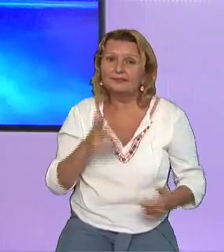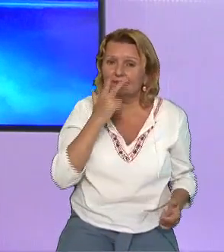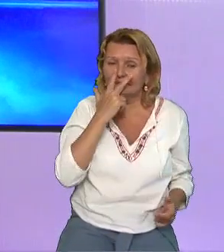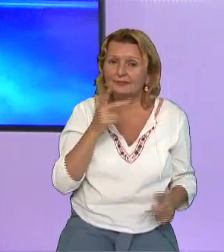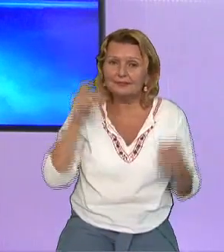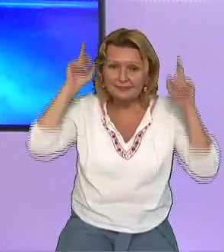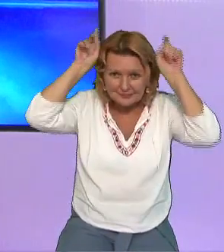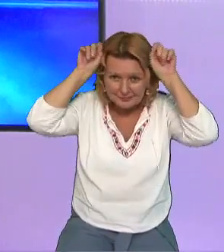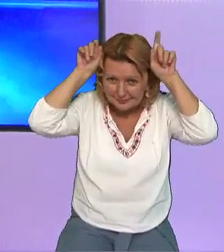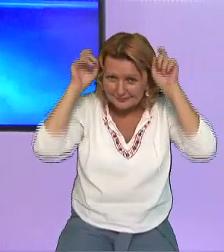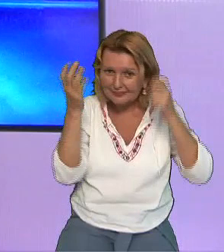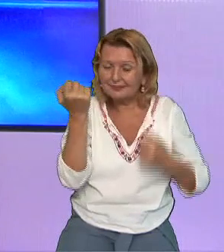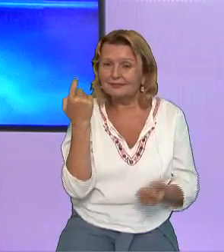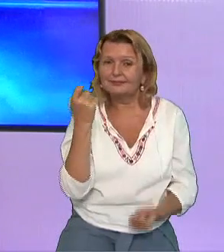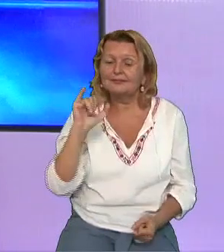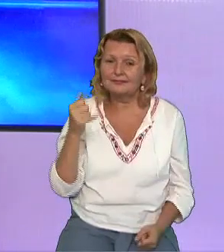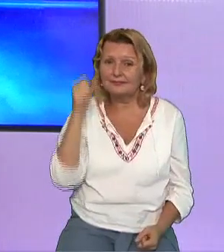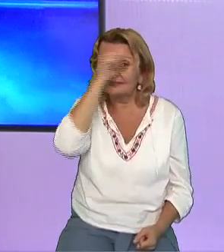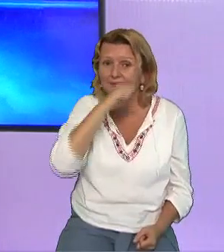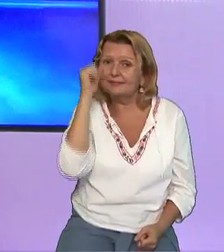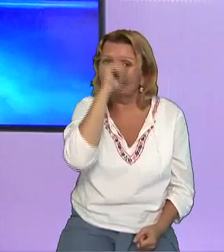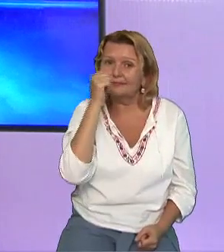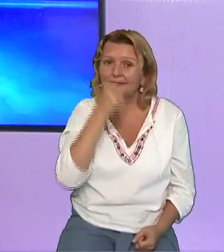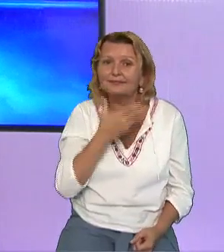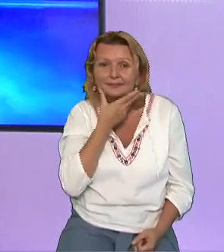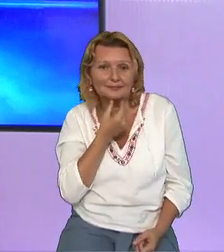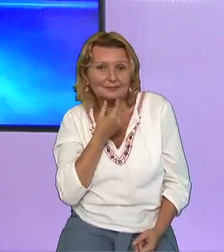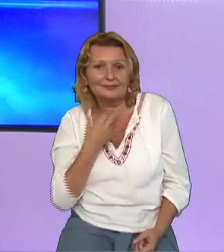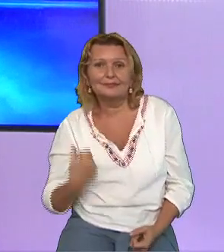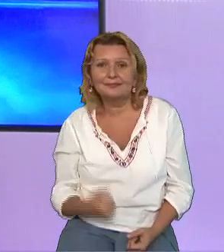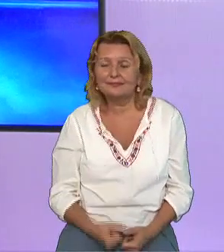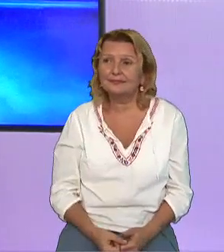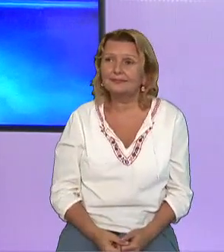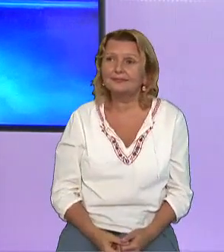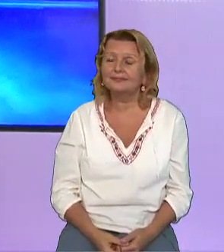dă capacitatea să ne ridicăm capetele în sus, Să vedem dincolo de toate aceste lucruri.